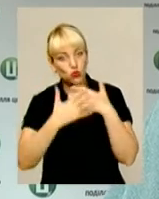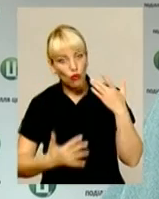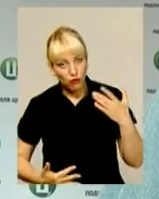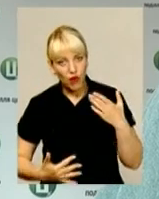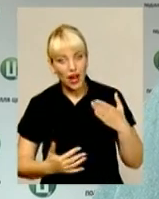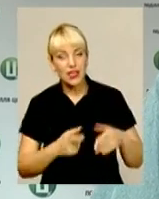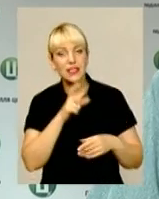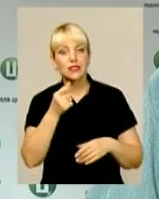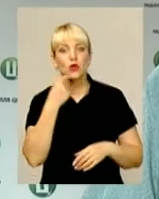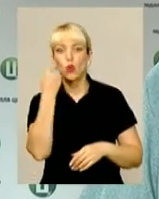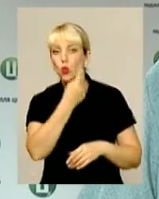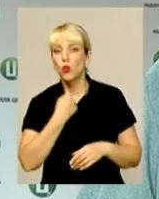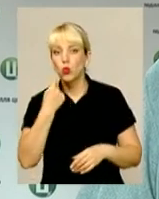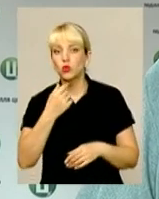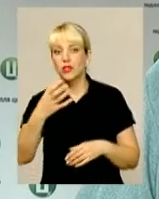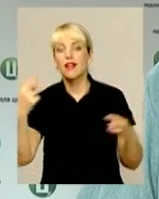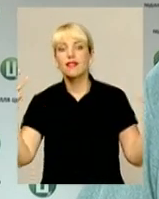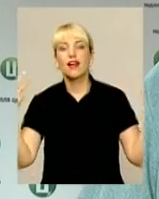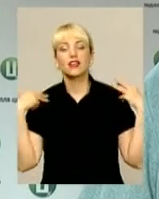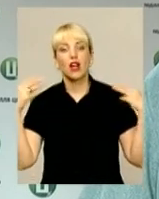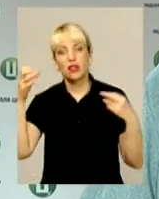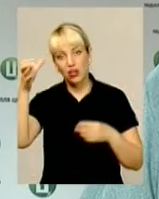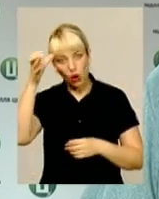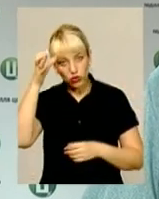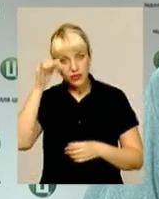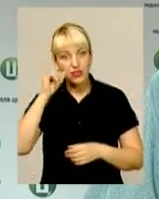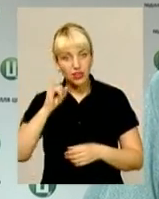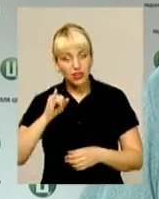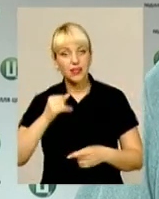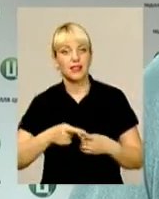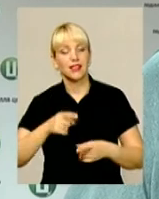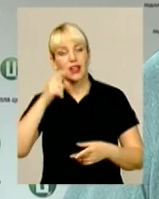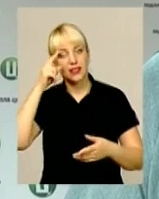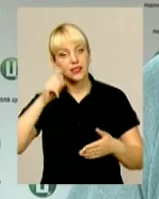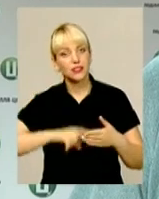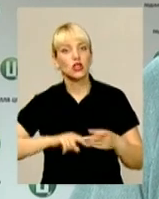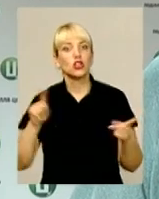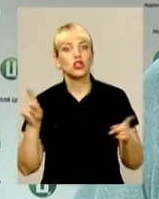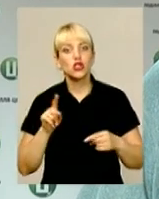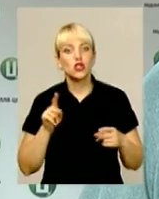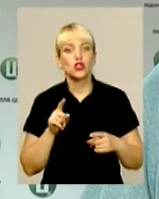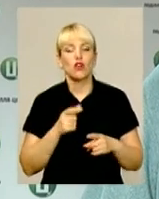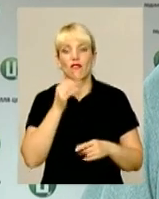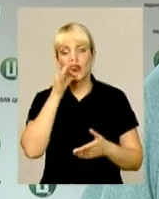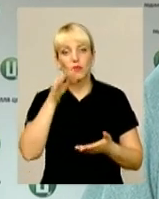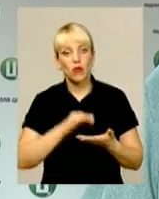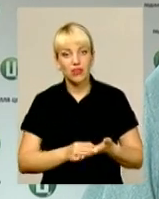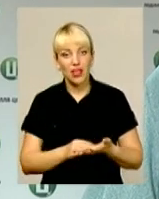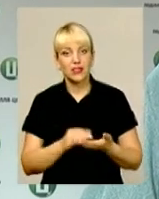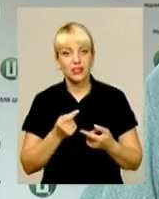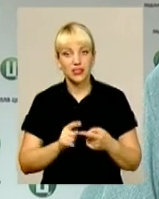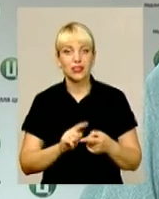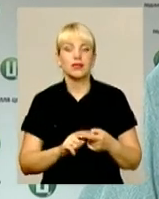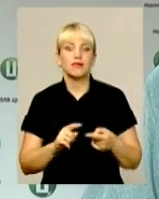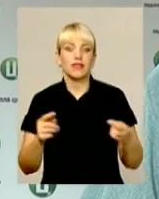начальника управління освіти і надіюся, що відповідальні працівники освіти будуть звертатися до громади